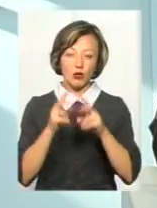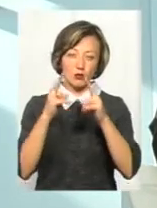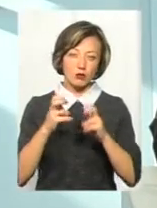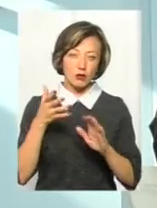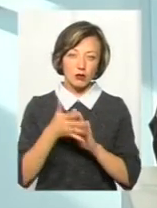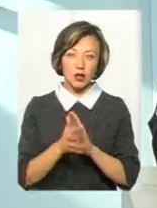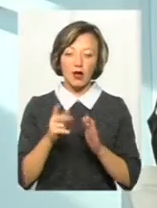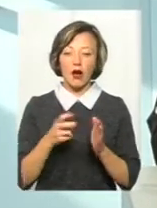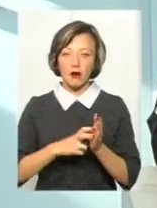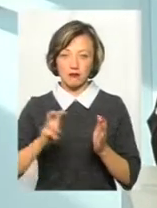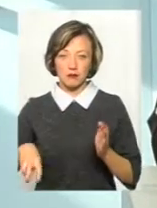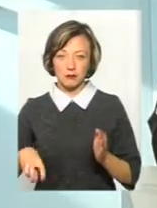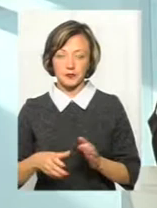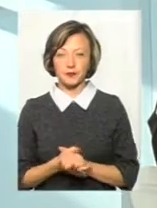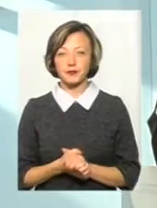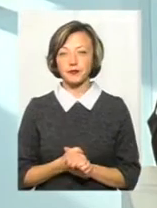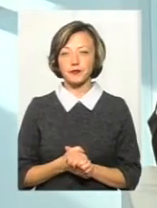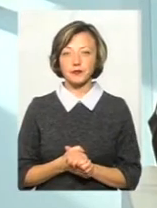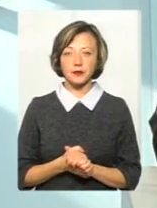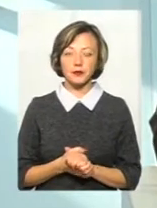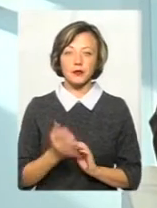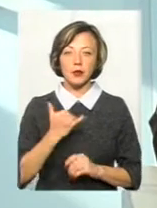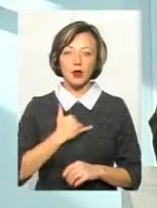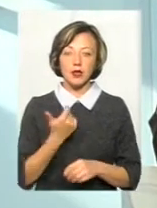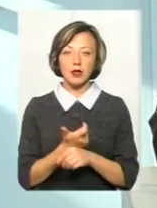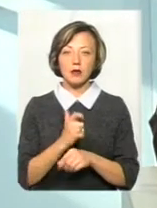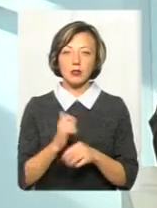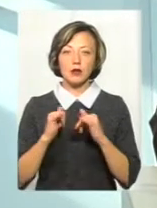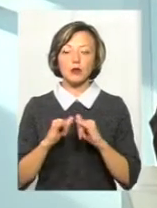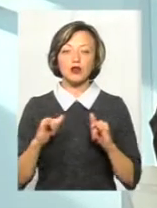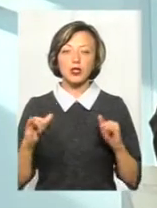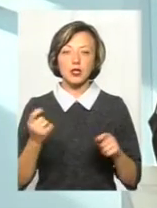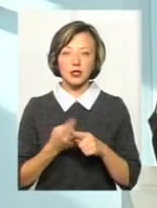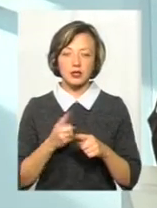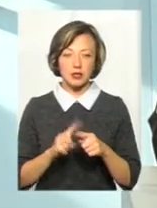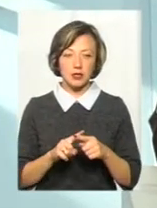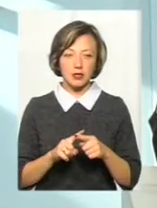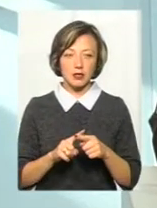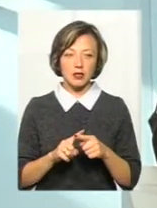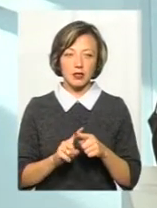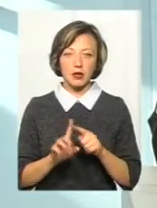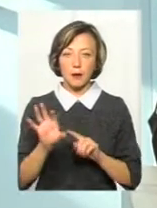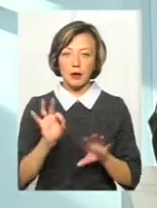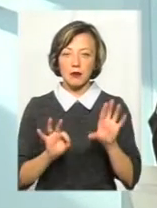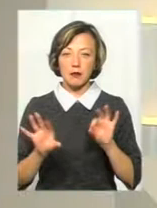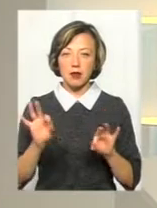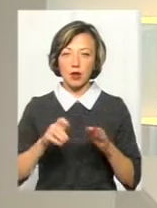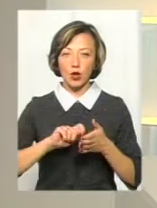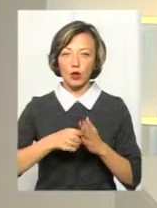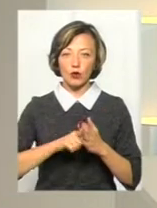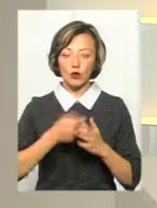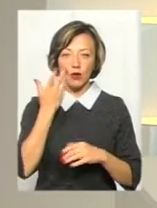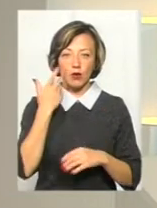шляхи відходу. В нас найбільш поширений – це підбір ключів, коли